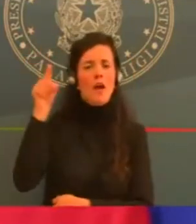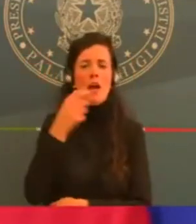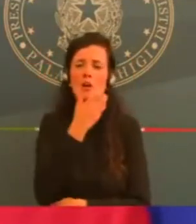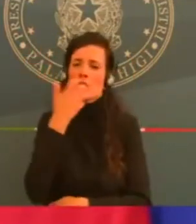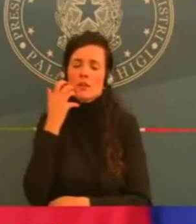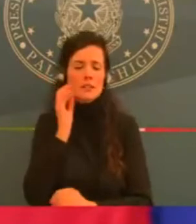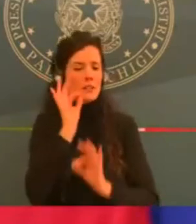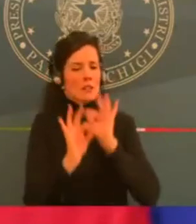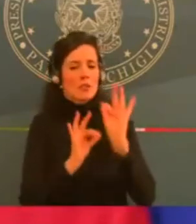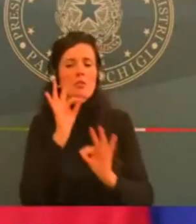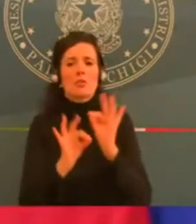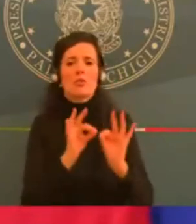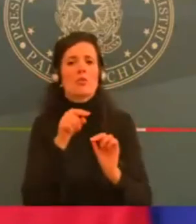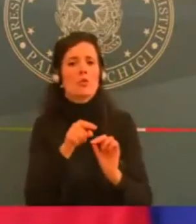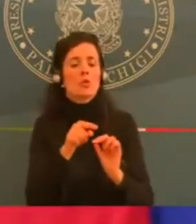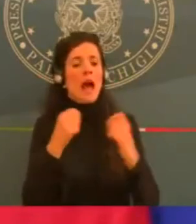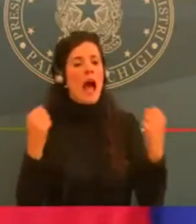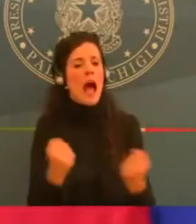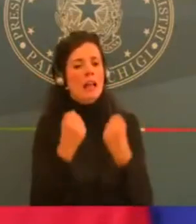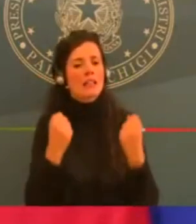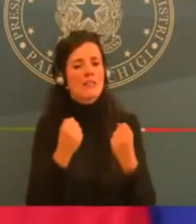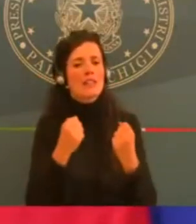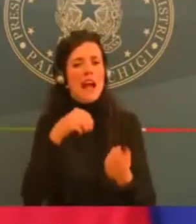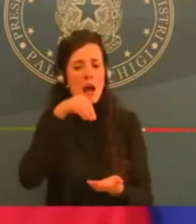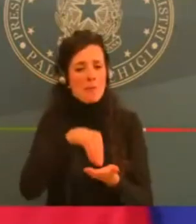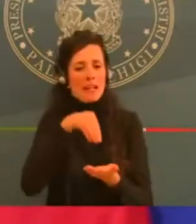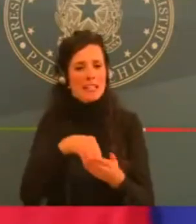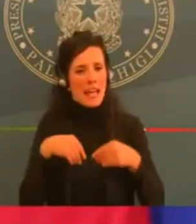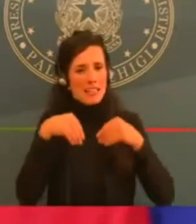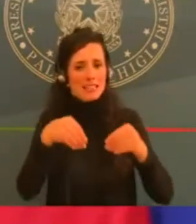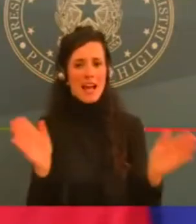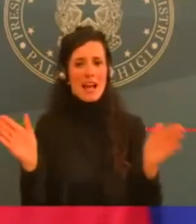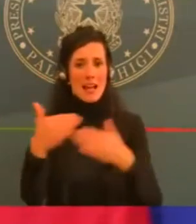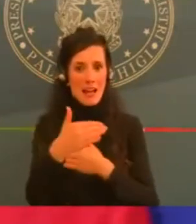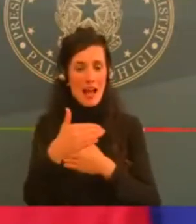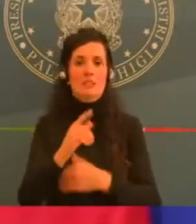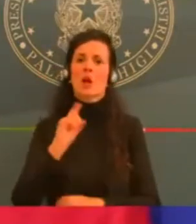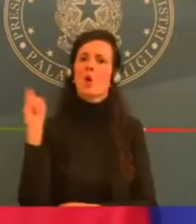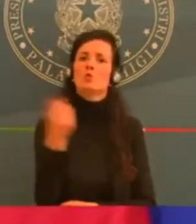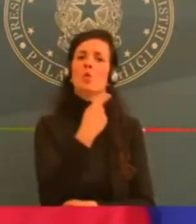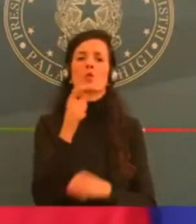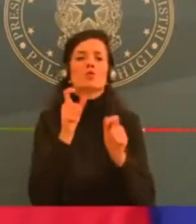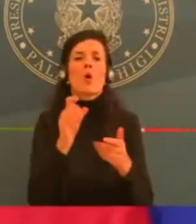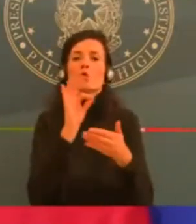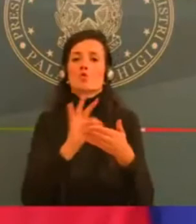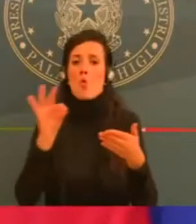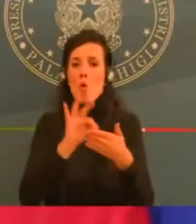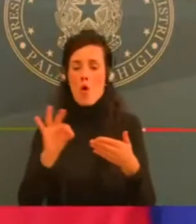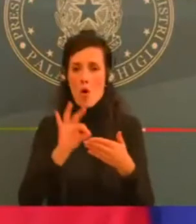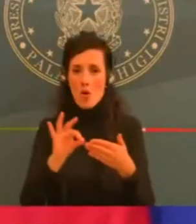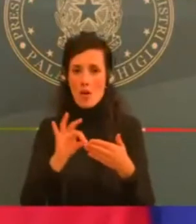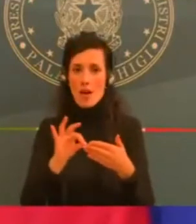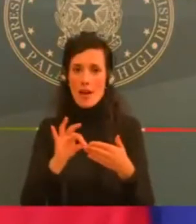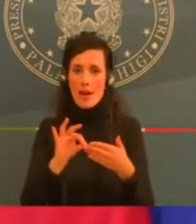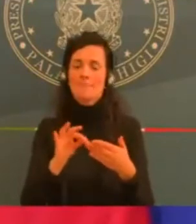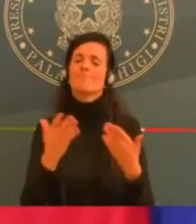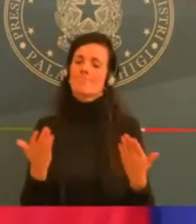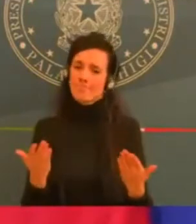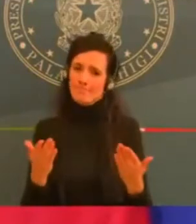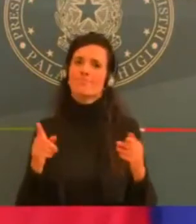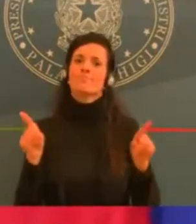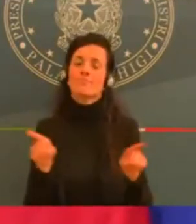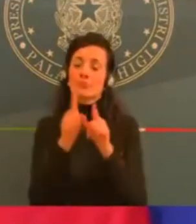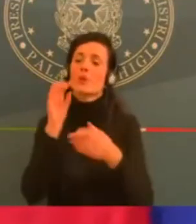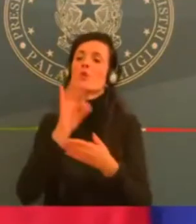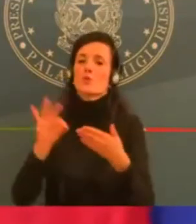per quelle scuole superiori di secondo grado che in quest'ultimo periodo sono passate con la didattica a